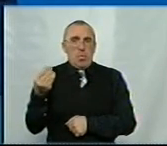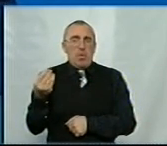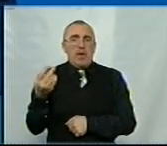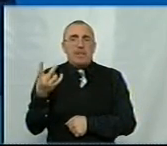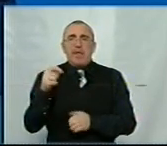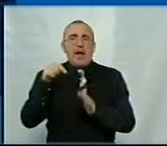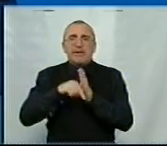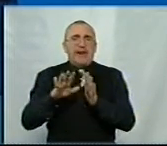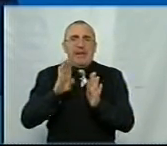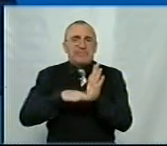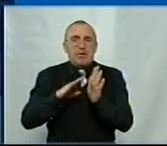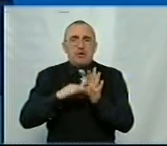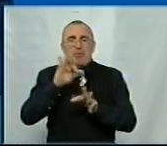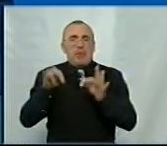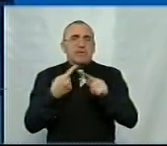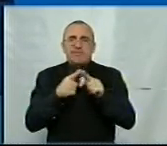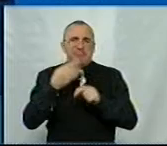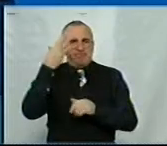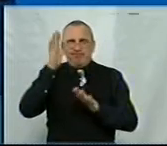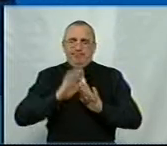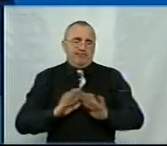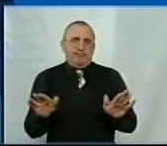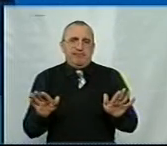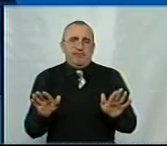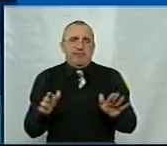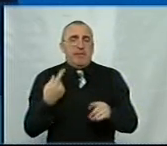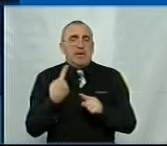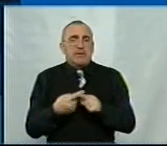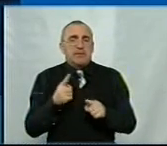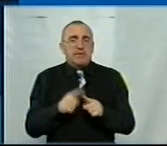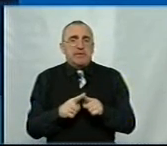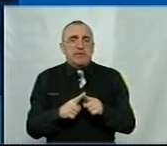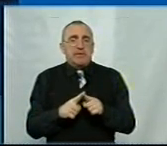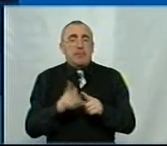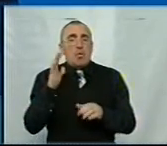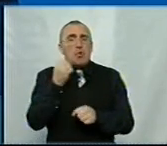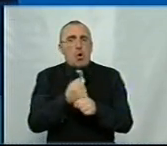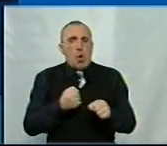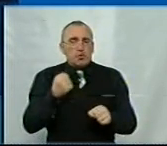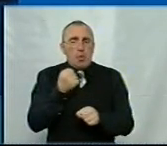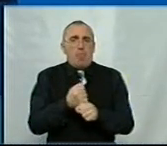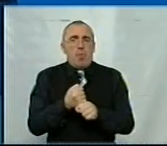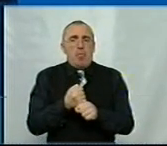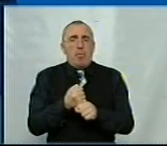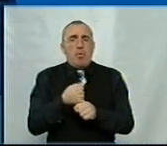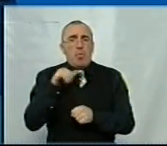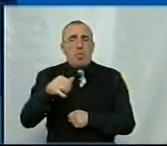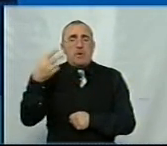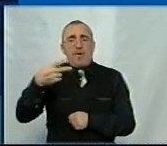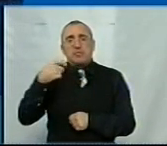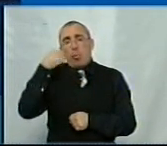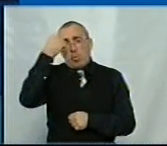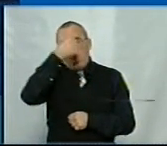незначні проєкти. Це недоцільно. Тому і будемо розробляти в 2020